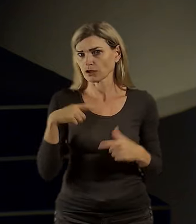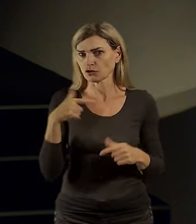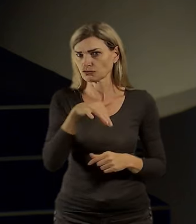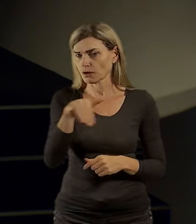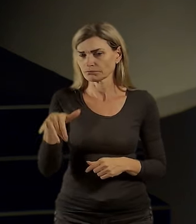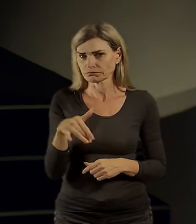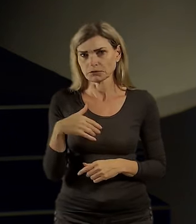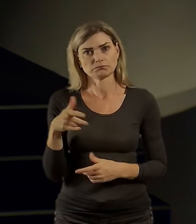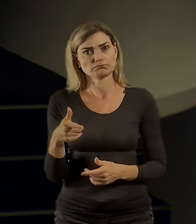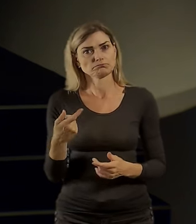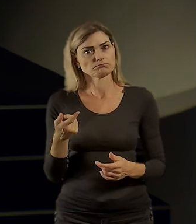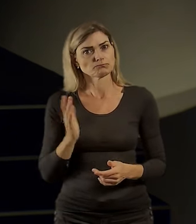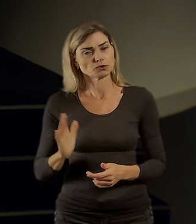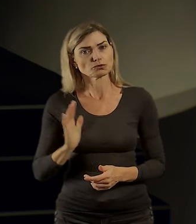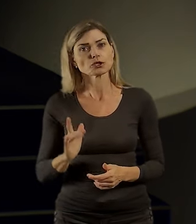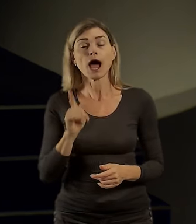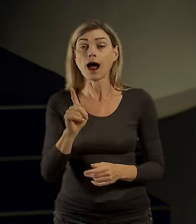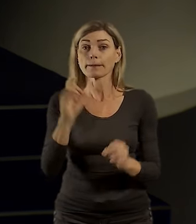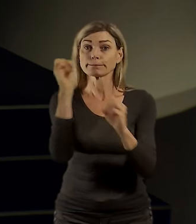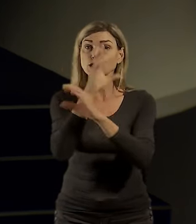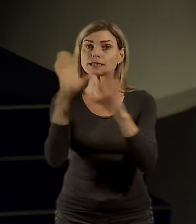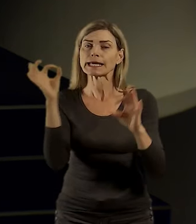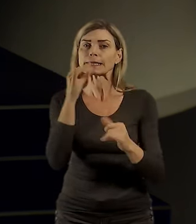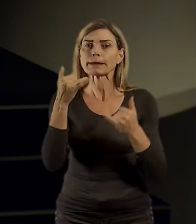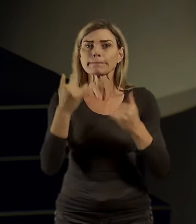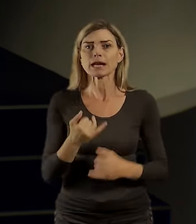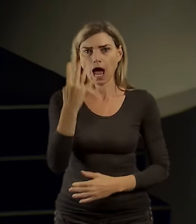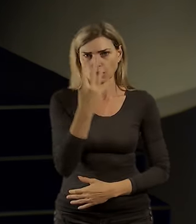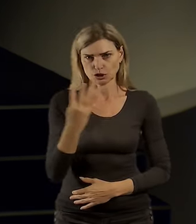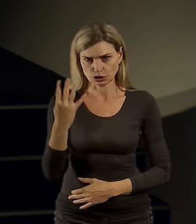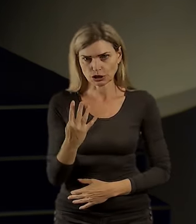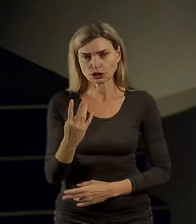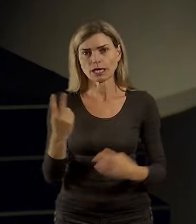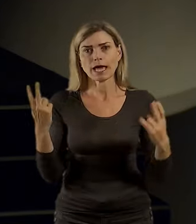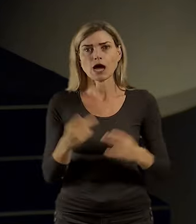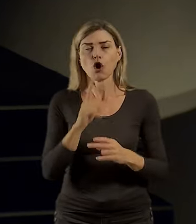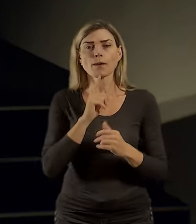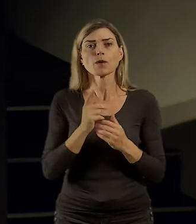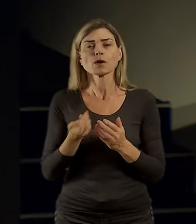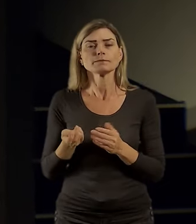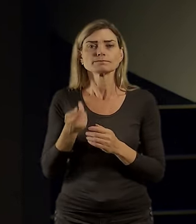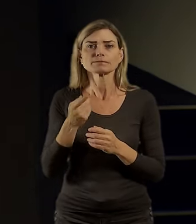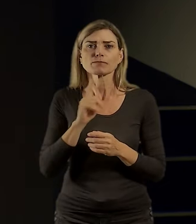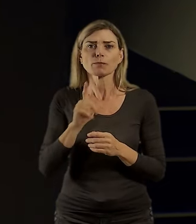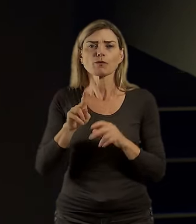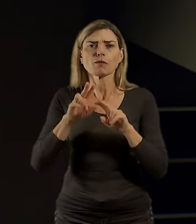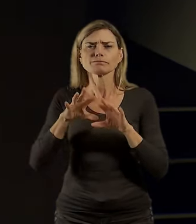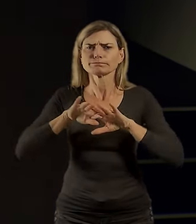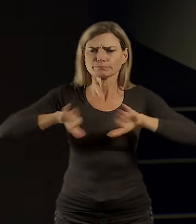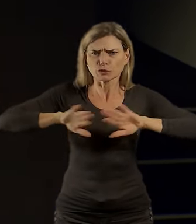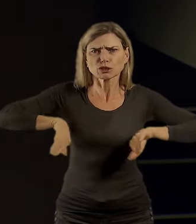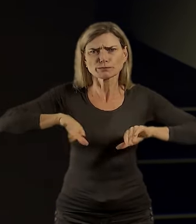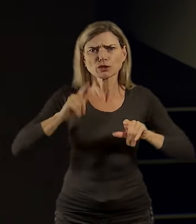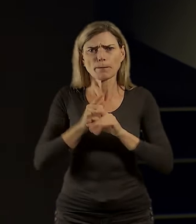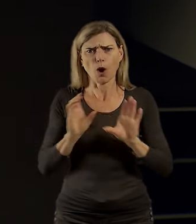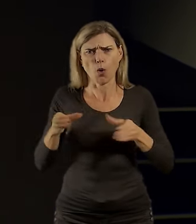si myslím, že je celkem solidní, ale kdybyste si představili, že by ta Praha 4 měla jako fungovat jako izolovaně, bez toho zbytku, bez toho okolí, tak